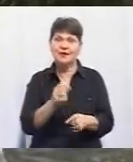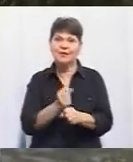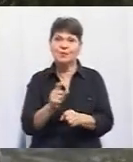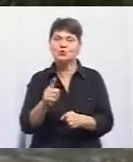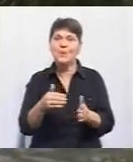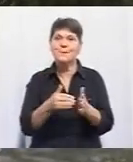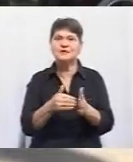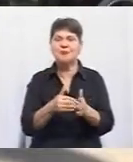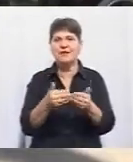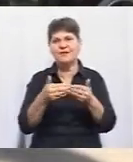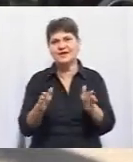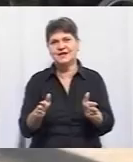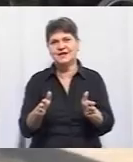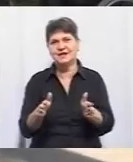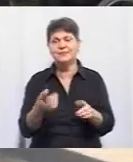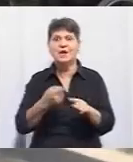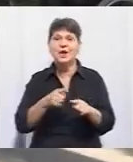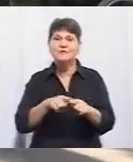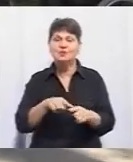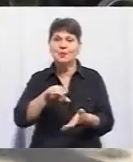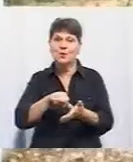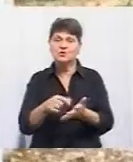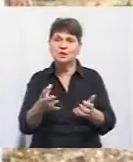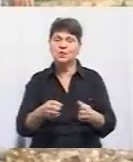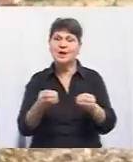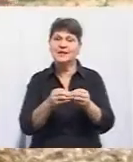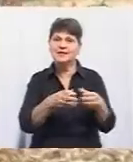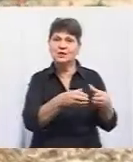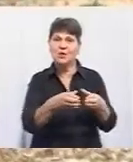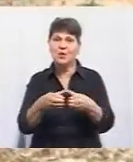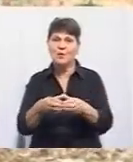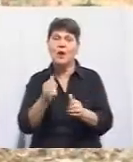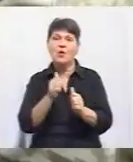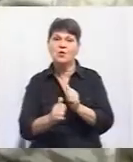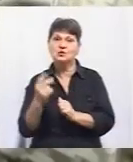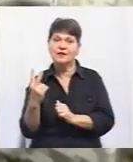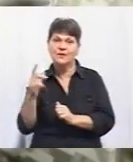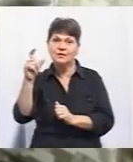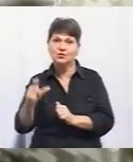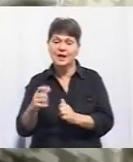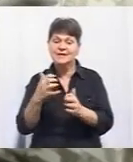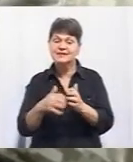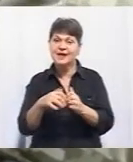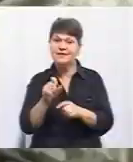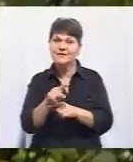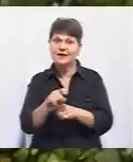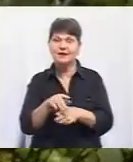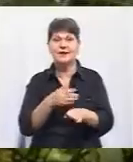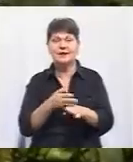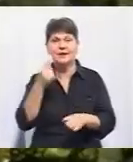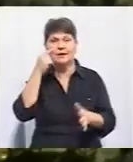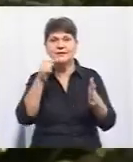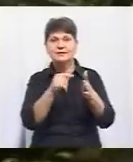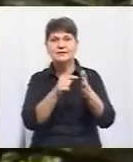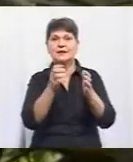максимально відкрита для них. Цього разу у квесті беруть участь 10 команд. В кожній по дві людини. Серед завдань, які мають виконати – поцілити